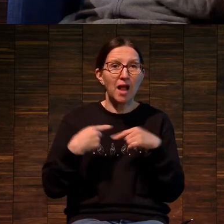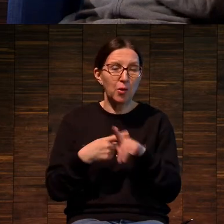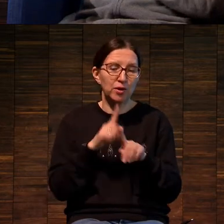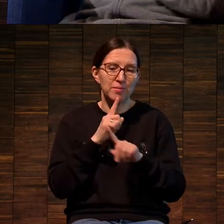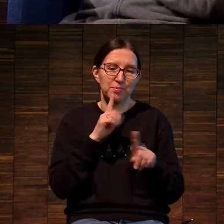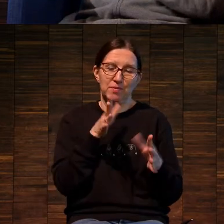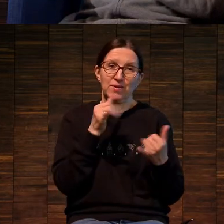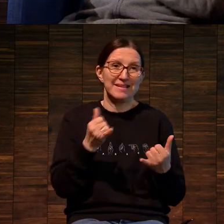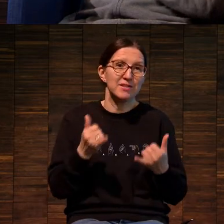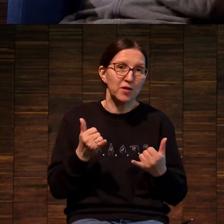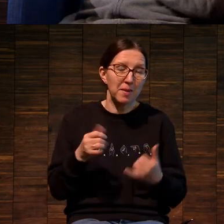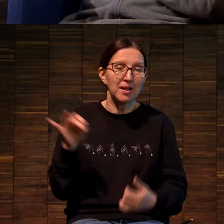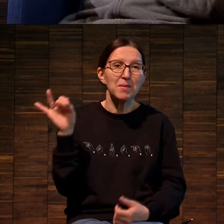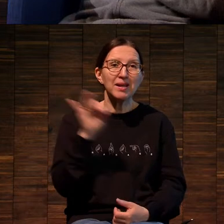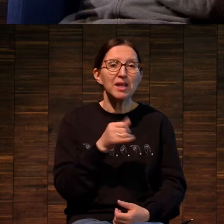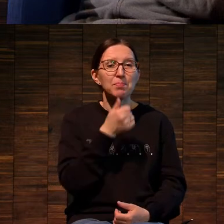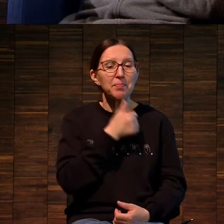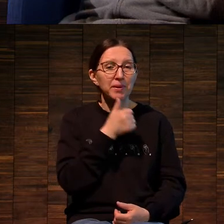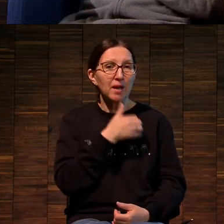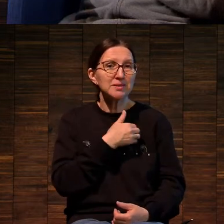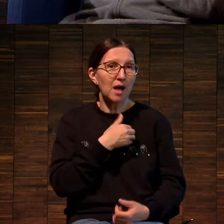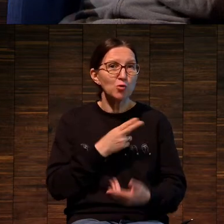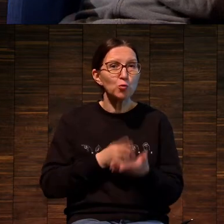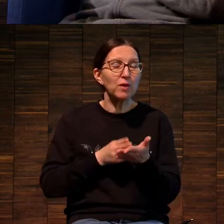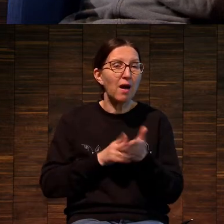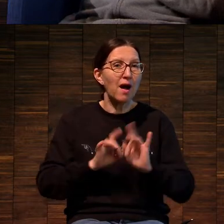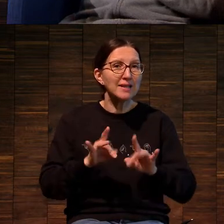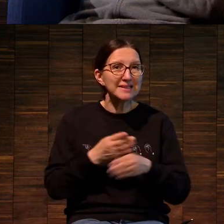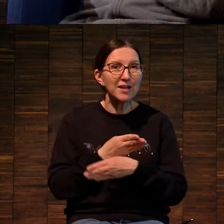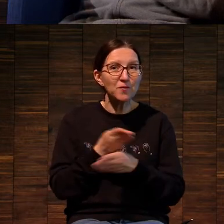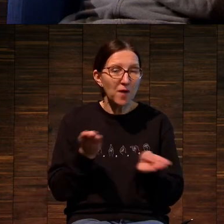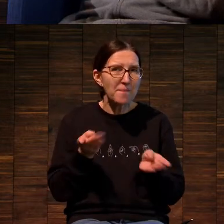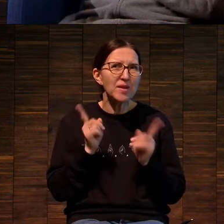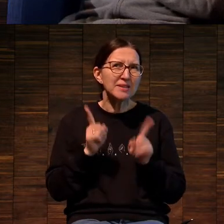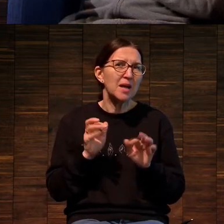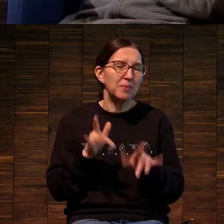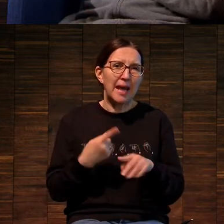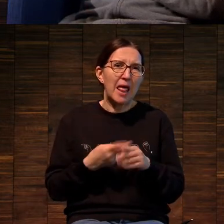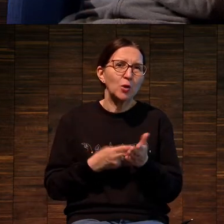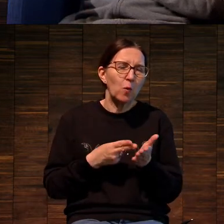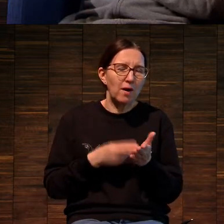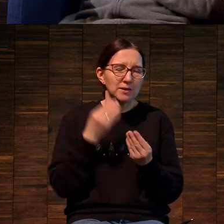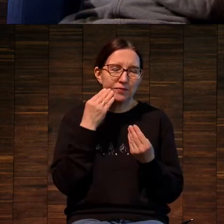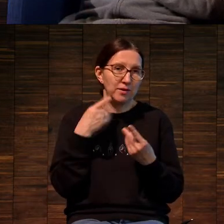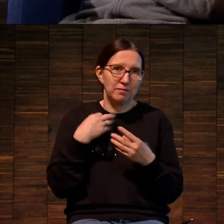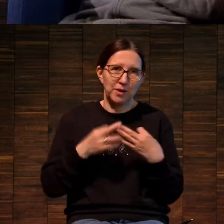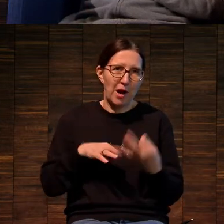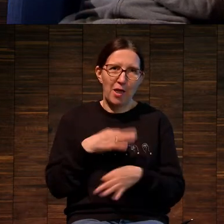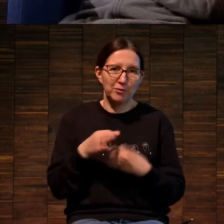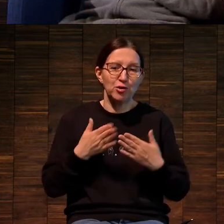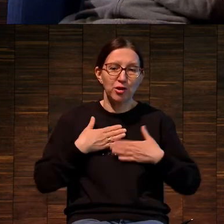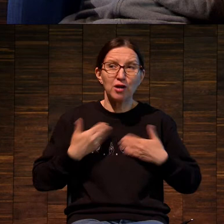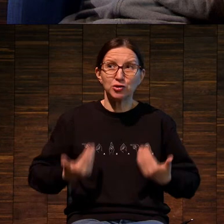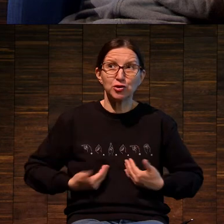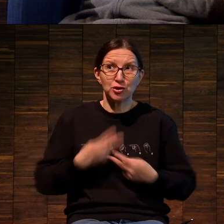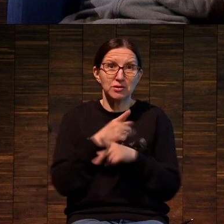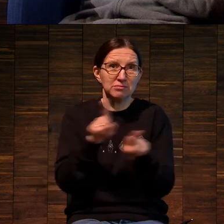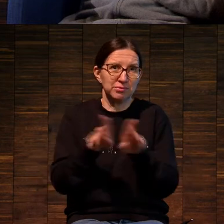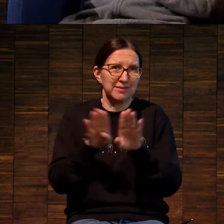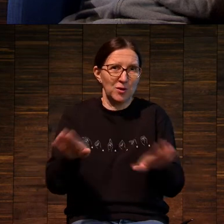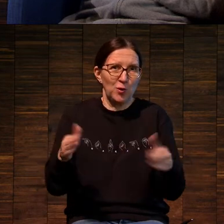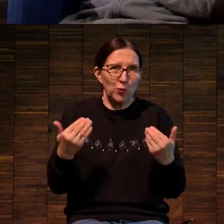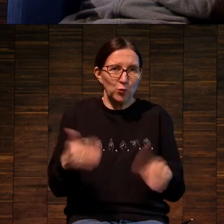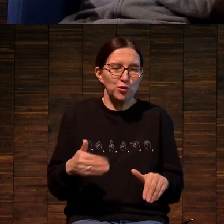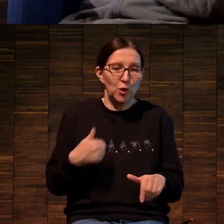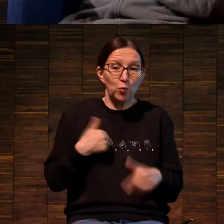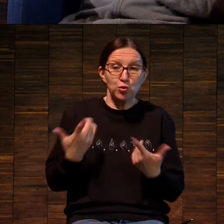сейчас, и пытаться доказать, на самом деле, ну, доказывать это уже не надо, это наша жизнь, которая нас окружает, и мы с